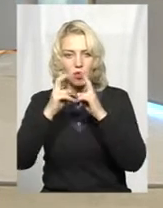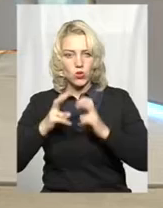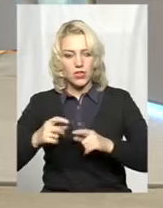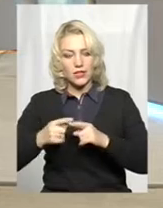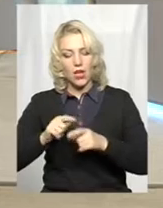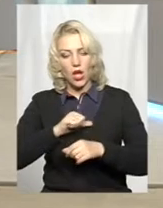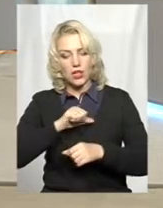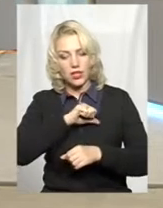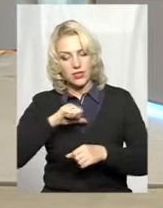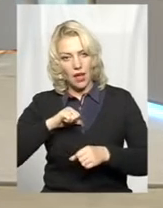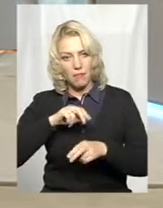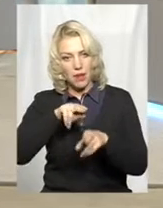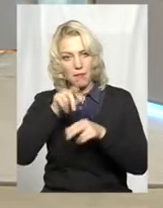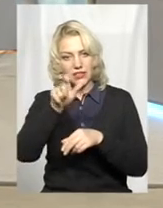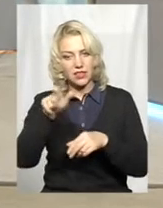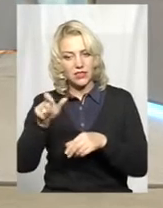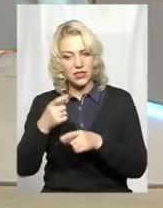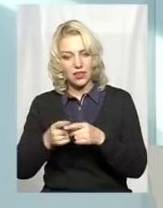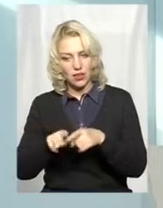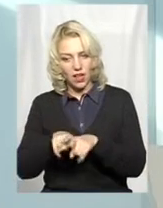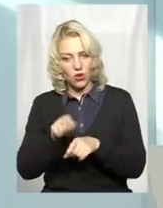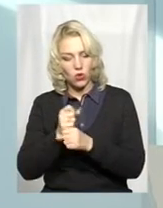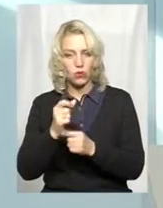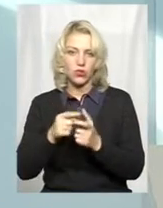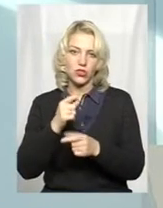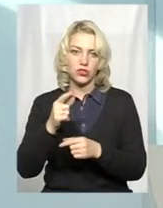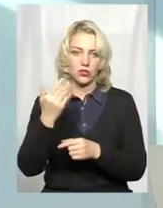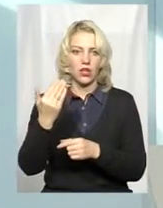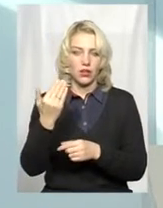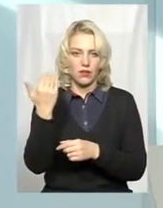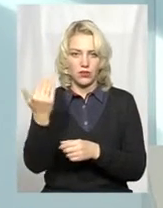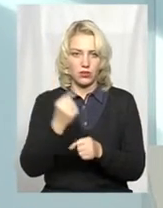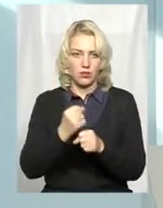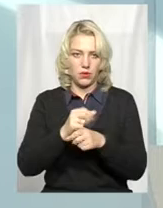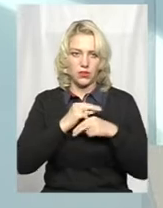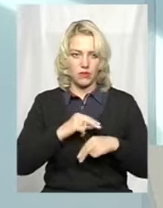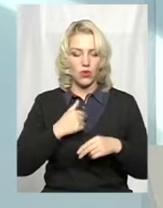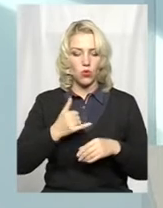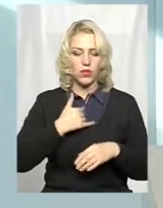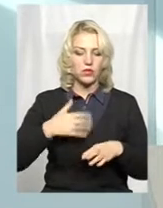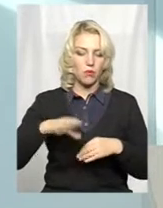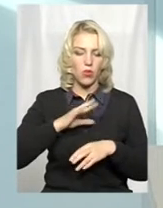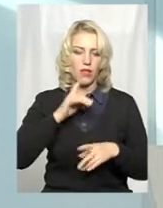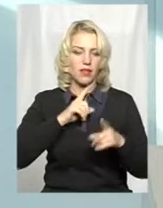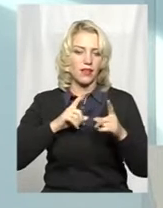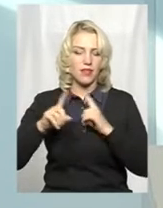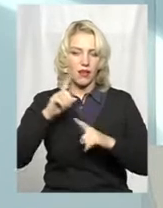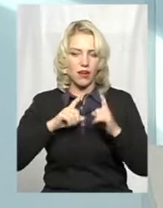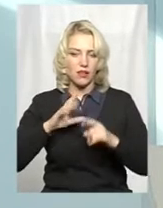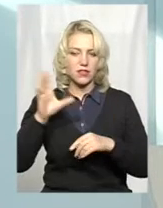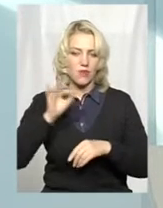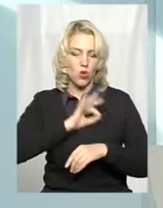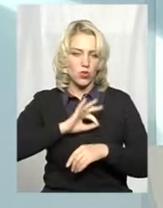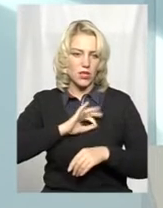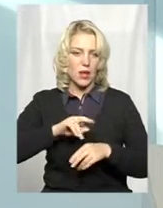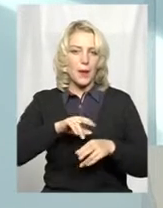структури, які цим займаються? Ну, у нас була перед початком сезону проведена нарада зі всіма користувачами мисливських угідь. Були